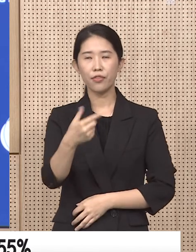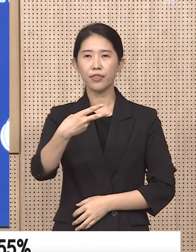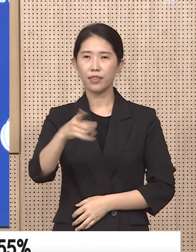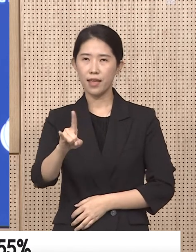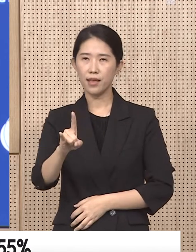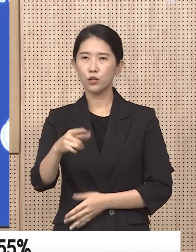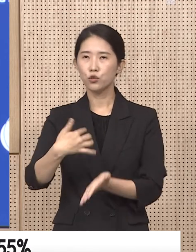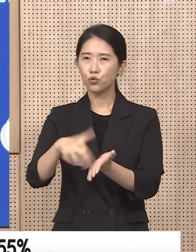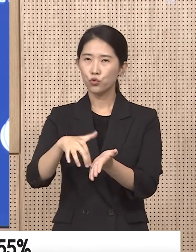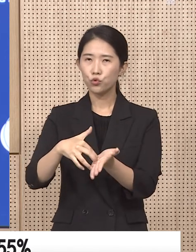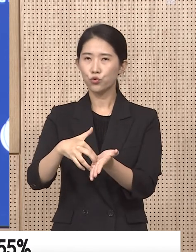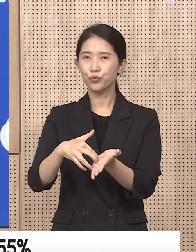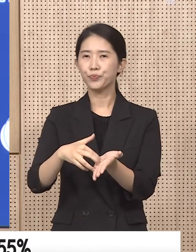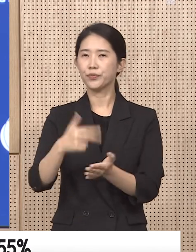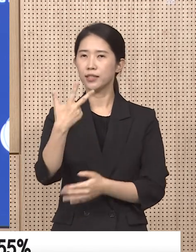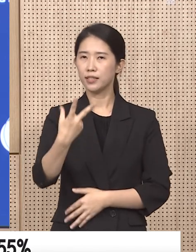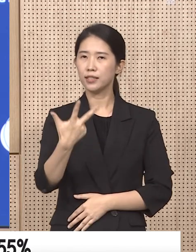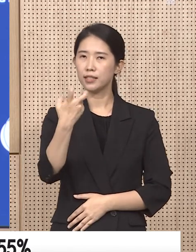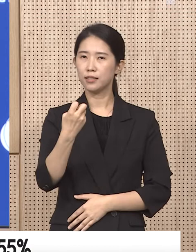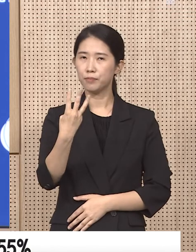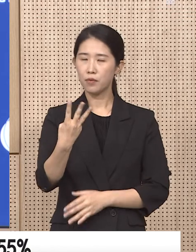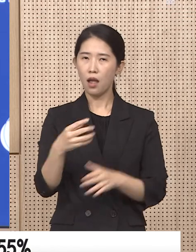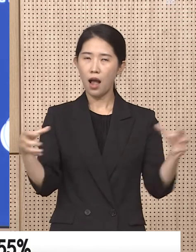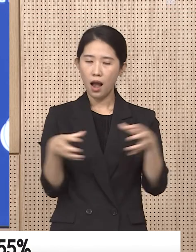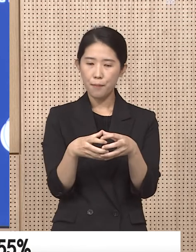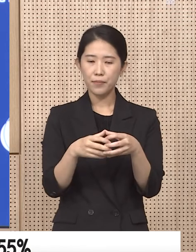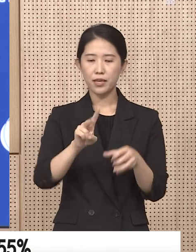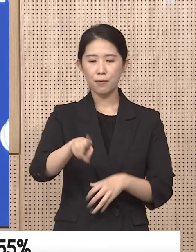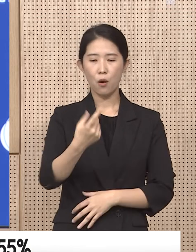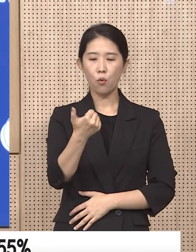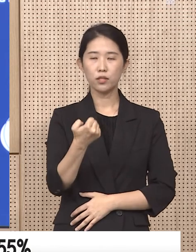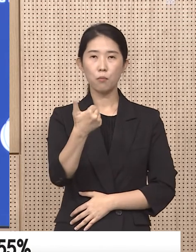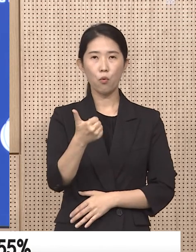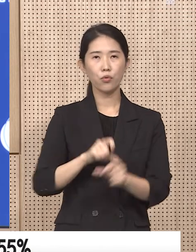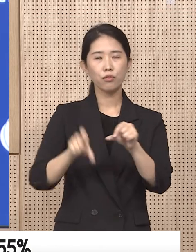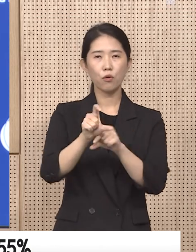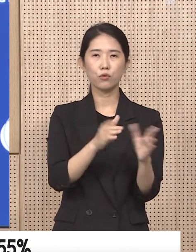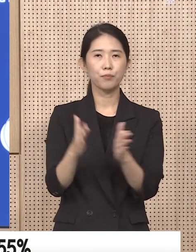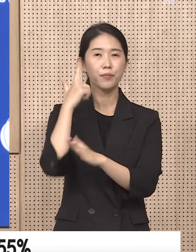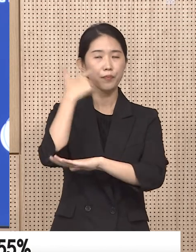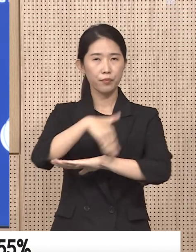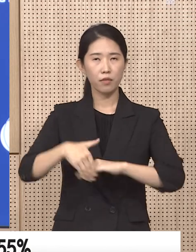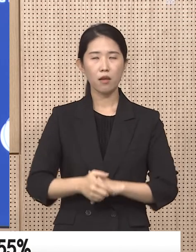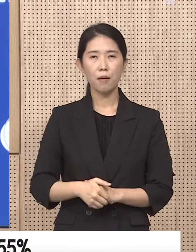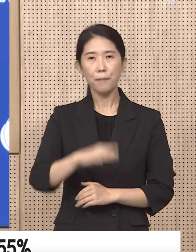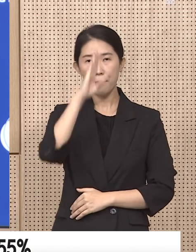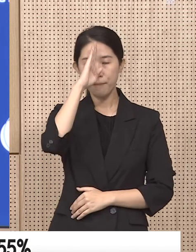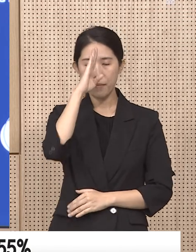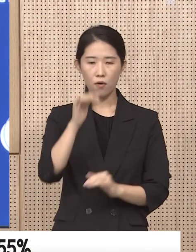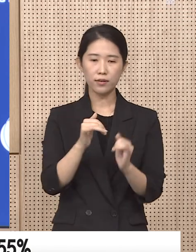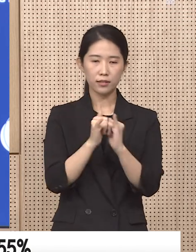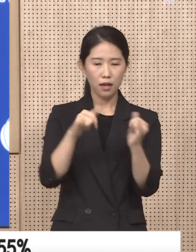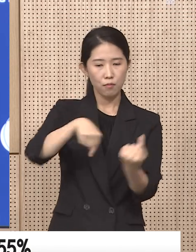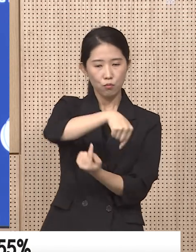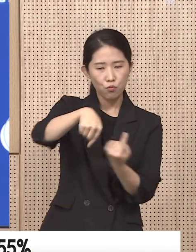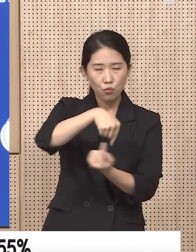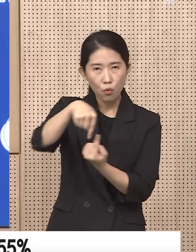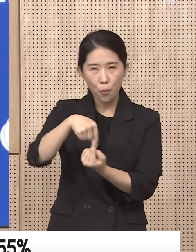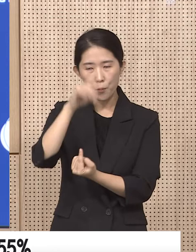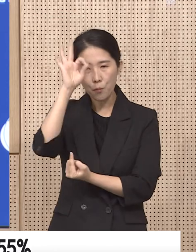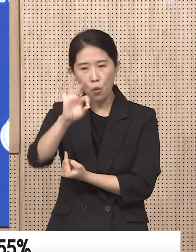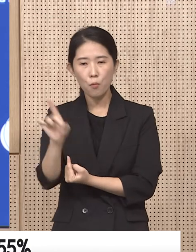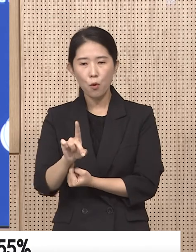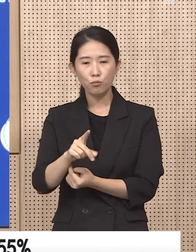김포우리병원 16병상 등 총 255병상입니다. 병상 가동률에 따라서 병상 추가 확보가 차질 없이